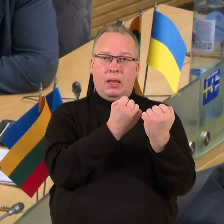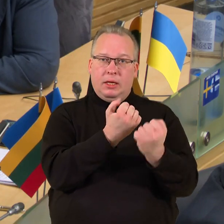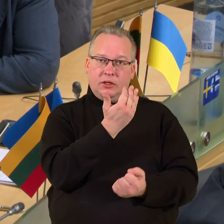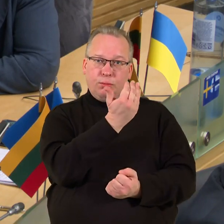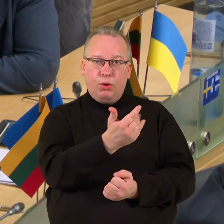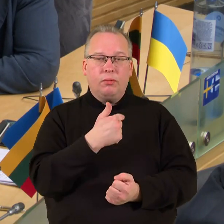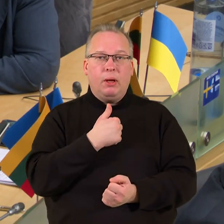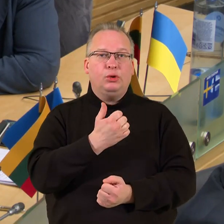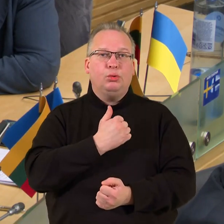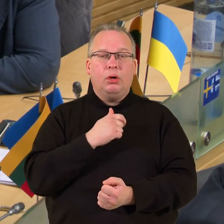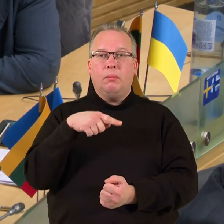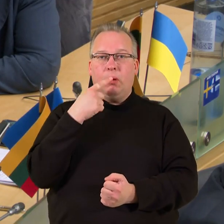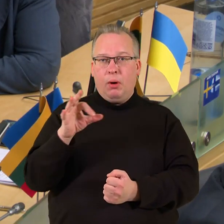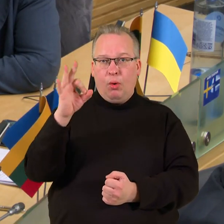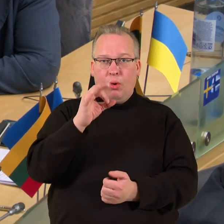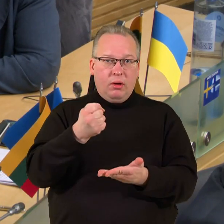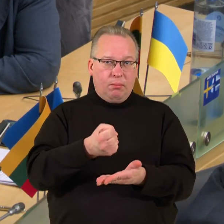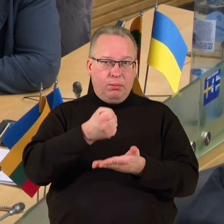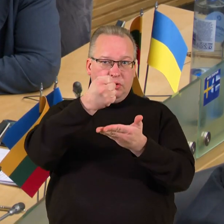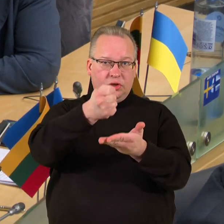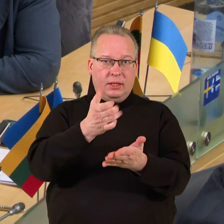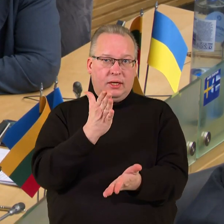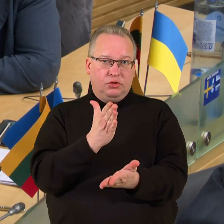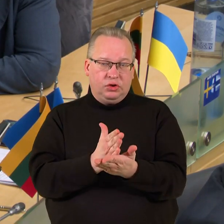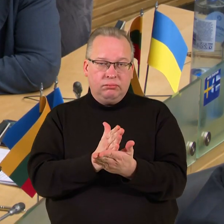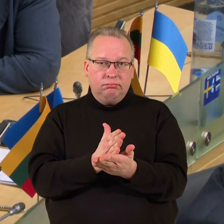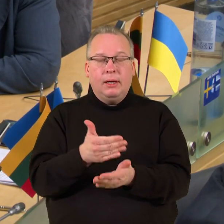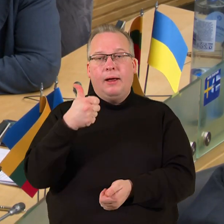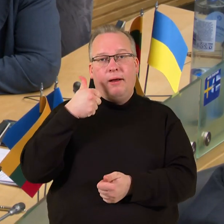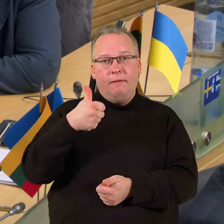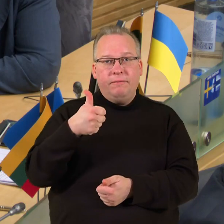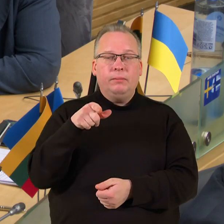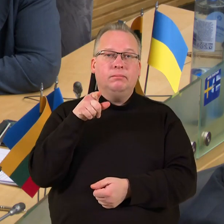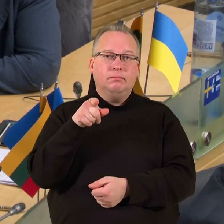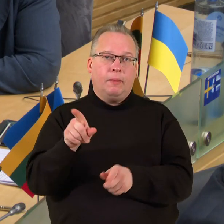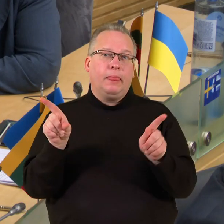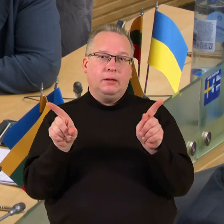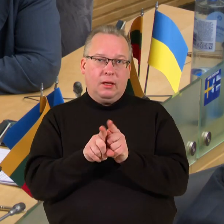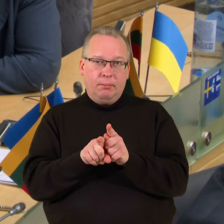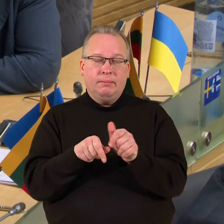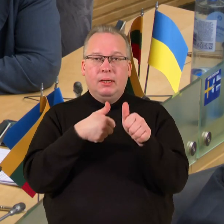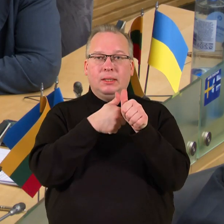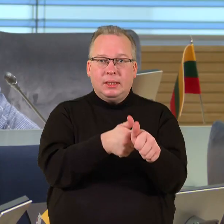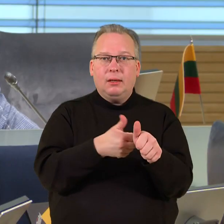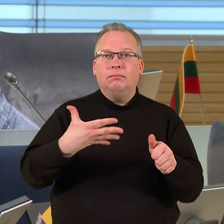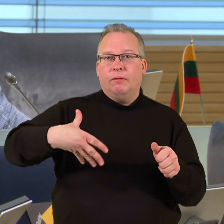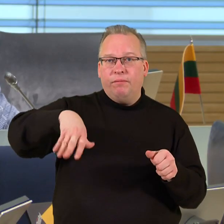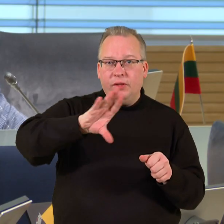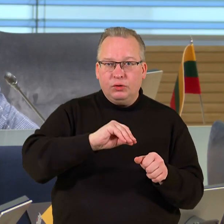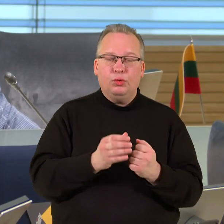Mes turėtume kalbėti apie biudžetą, kuris yra geras, kuris atlėpia praktiškai visų